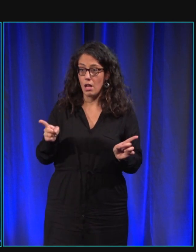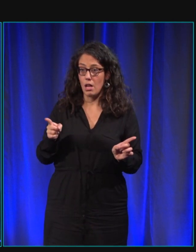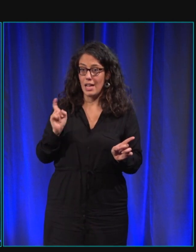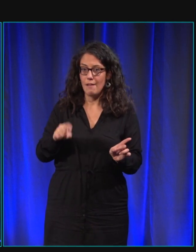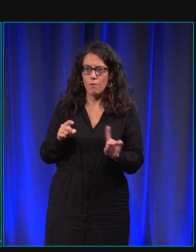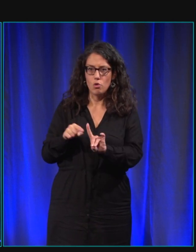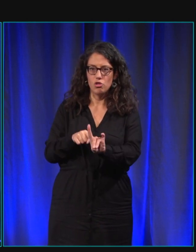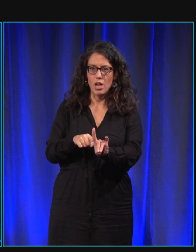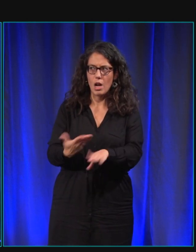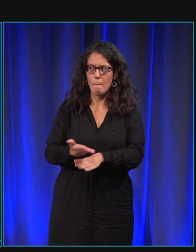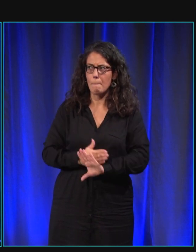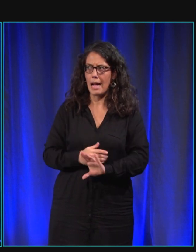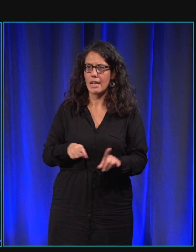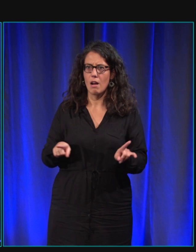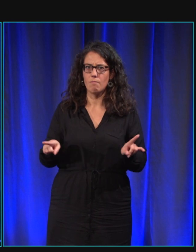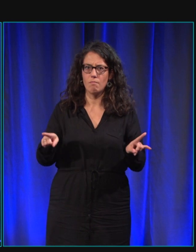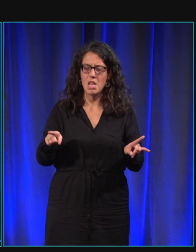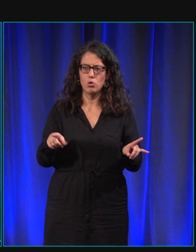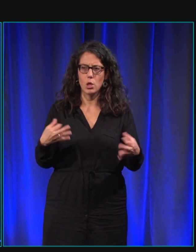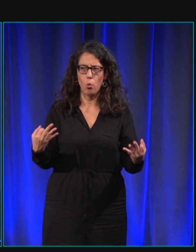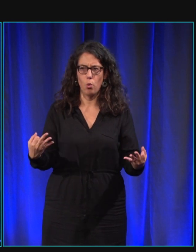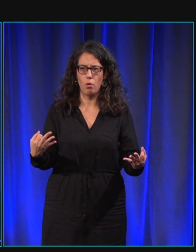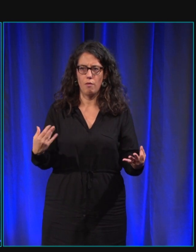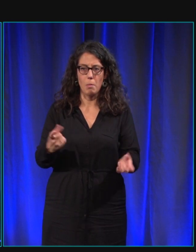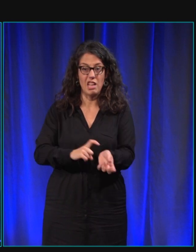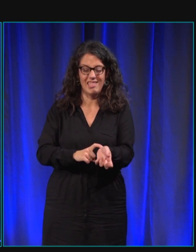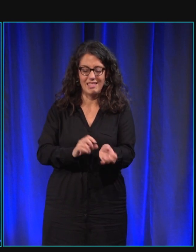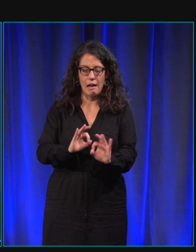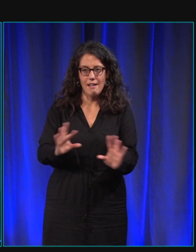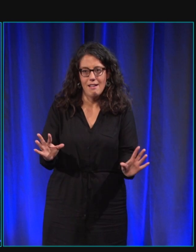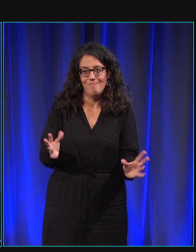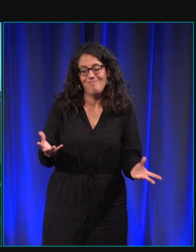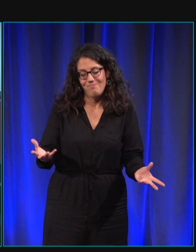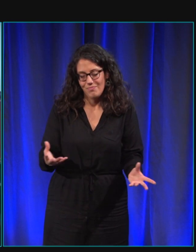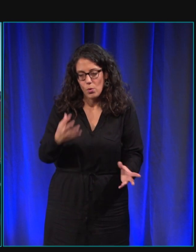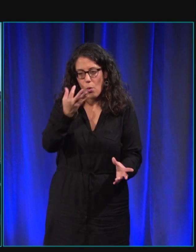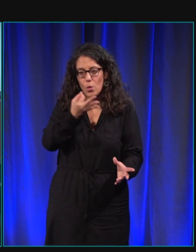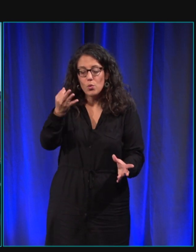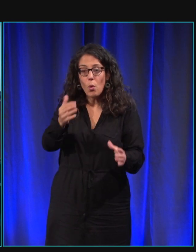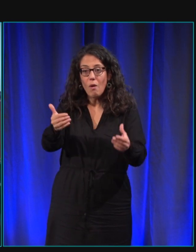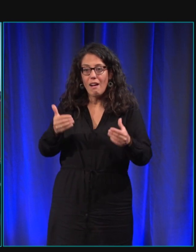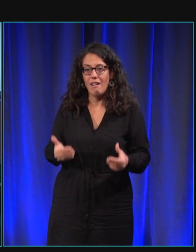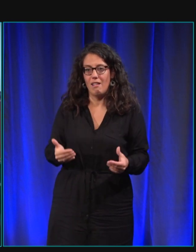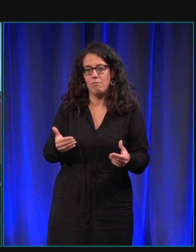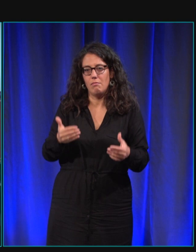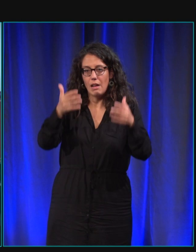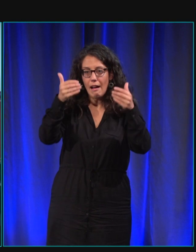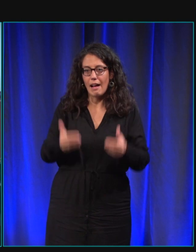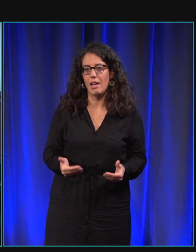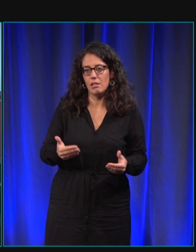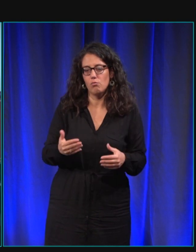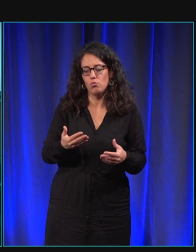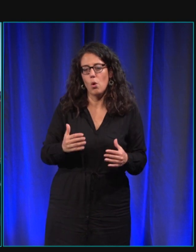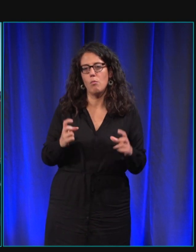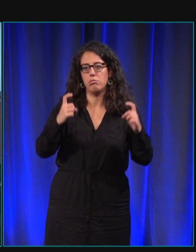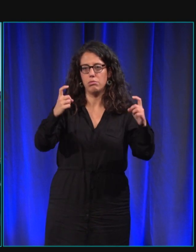vraiment soit cool et pas stressé du tout et moi je me demandais pourquoi ne pas faire un peu de